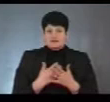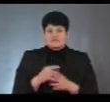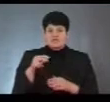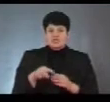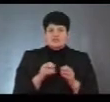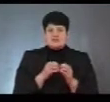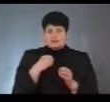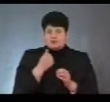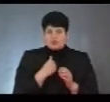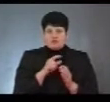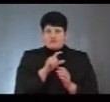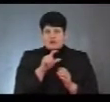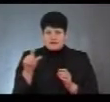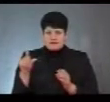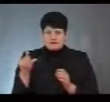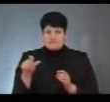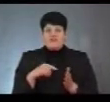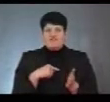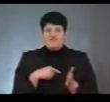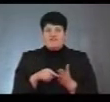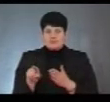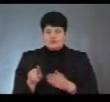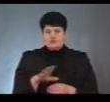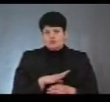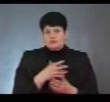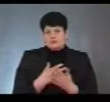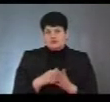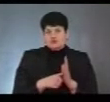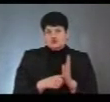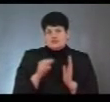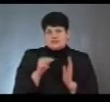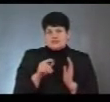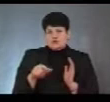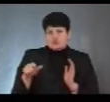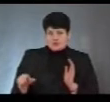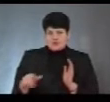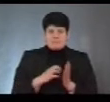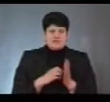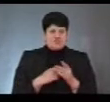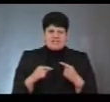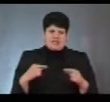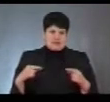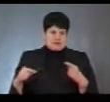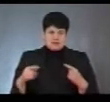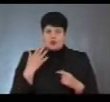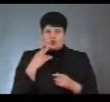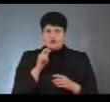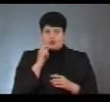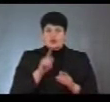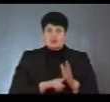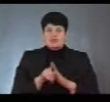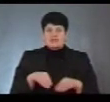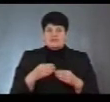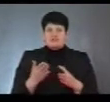році в графі з позначкою «Вибув» фігурувало близько 600 тисяч громадян. Причини різні. Коли в Україні почали надавати